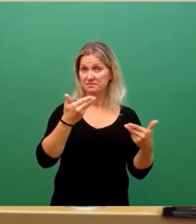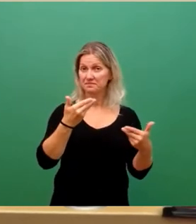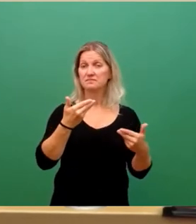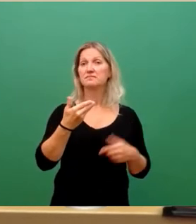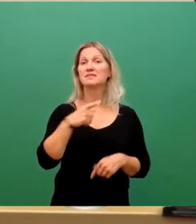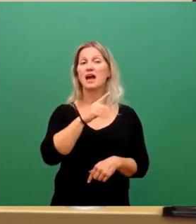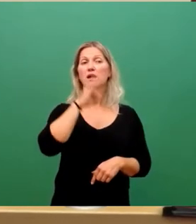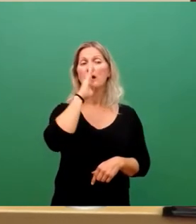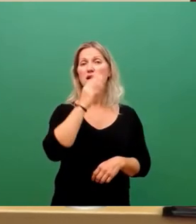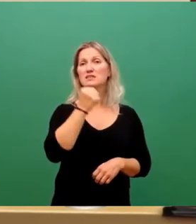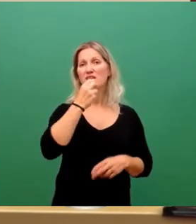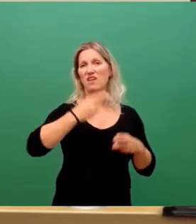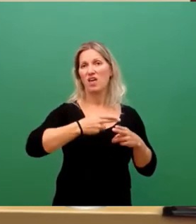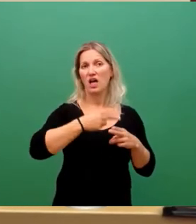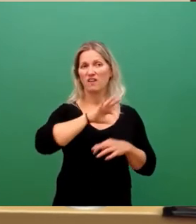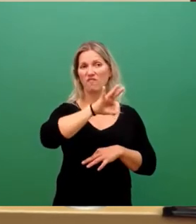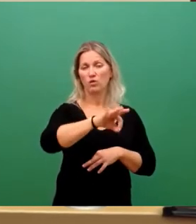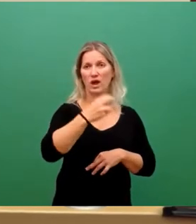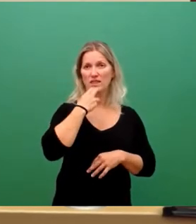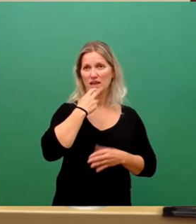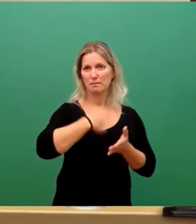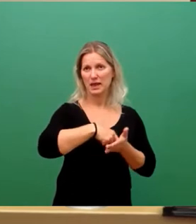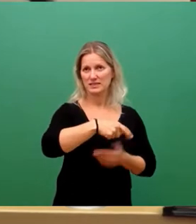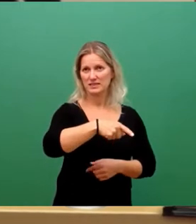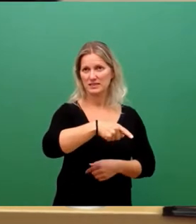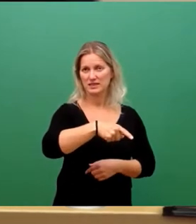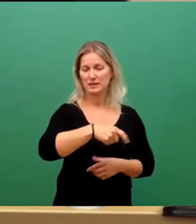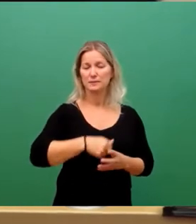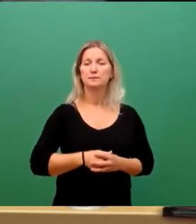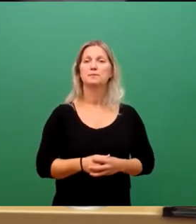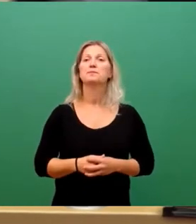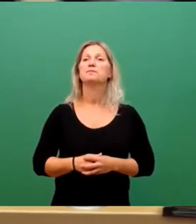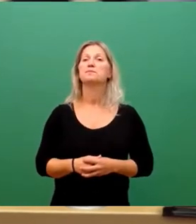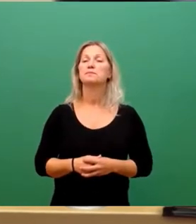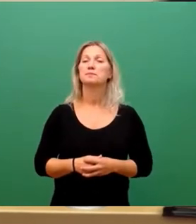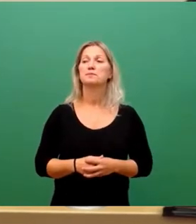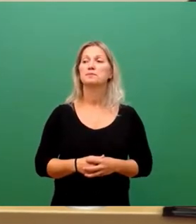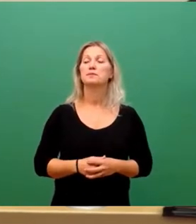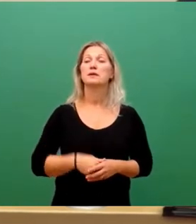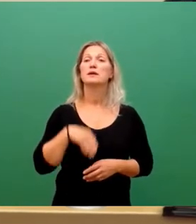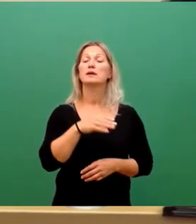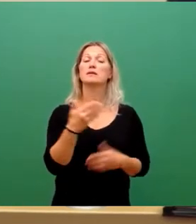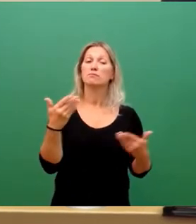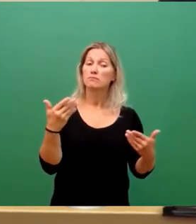Gaskraftwerke für die Energiepreise. Die gehen nach den entsprechenden